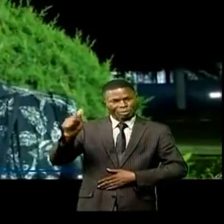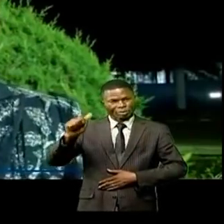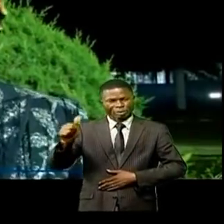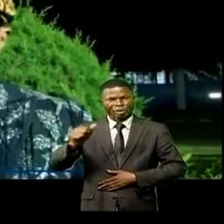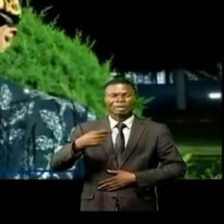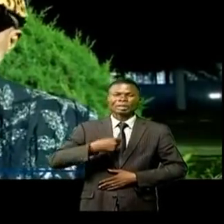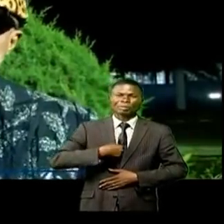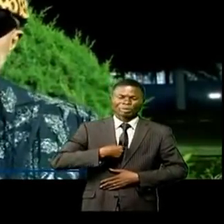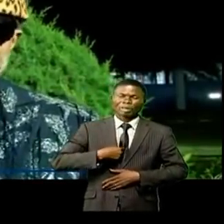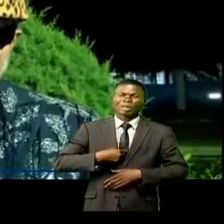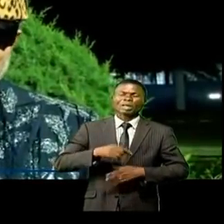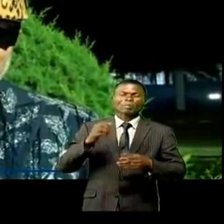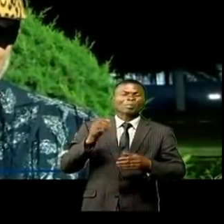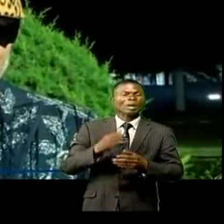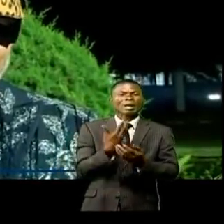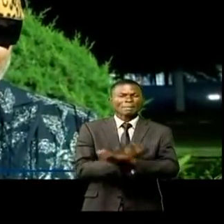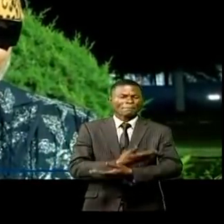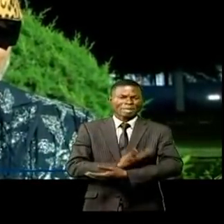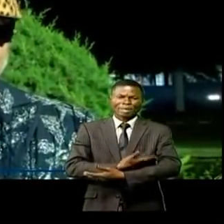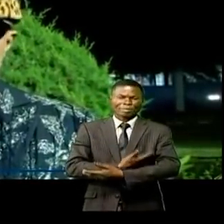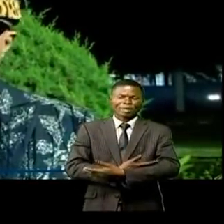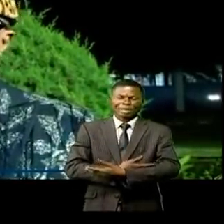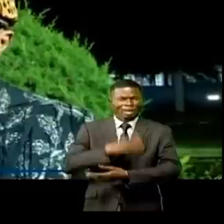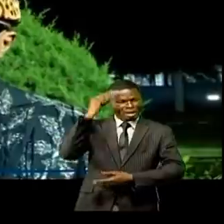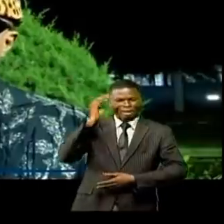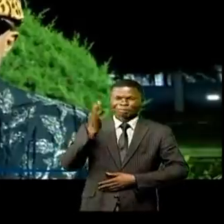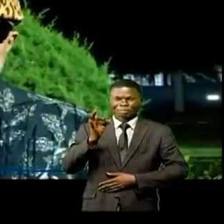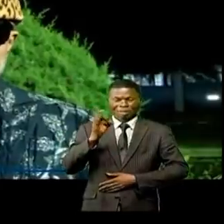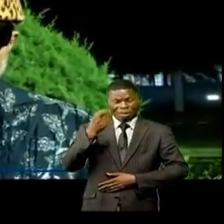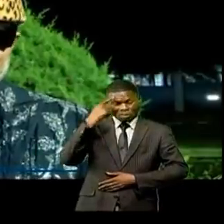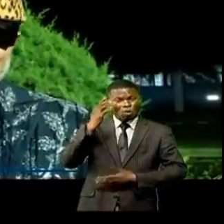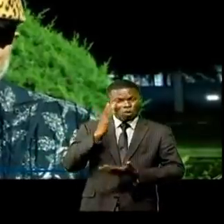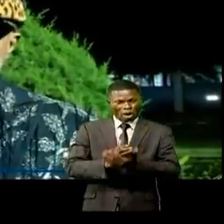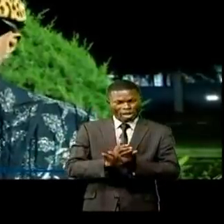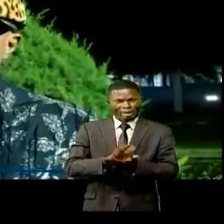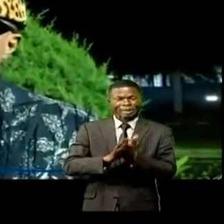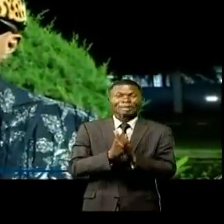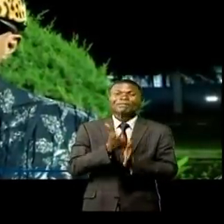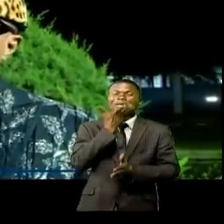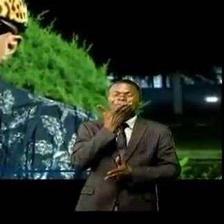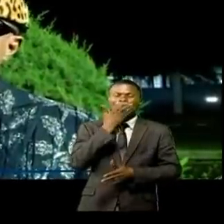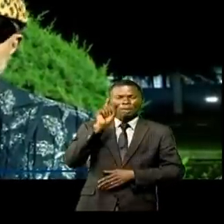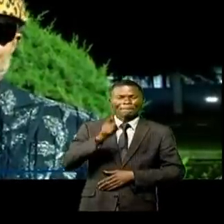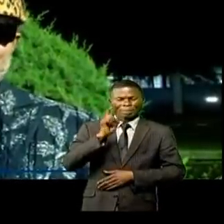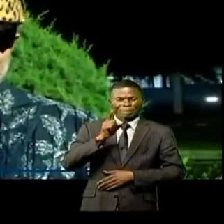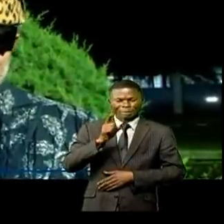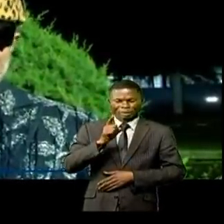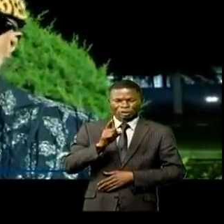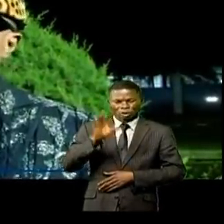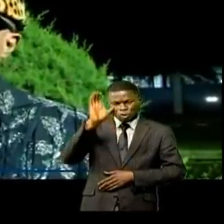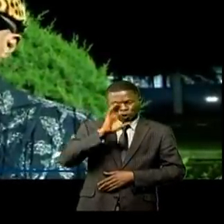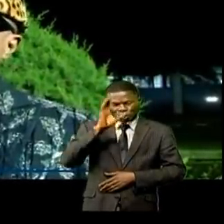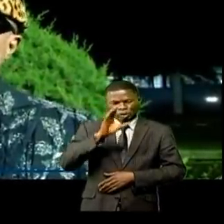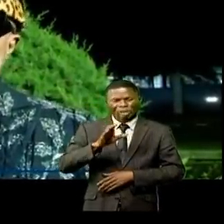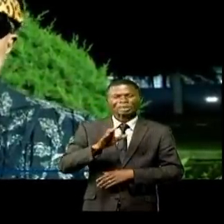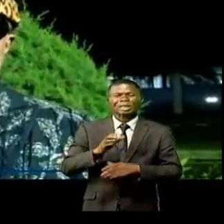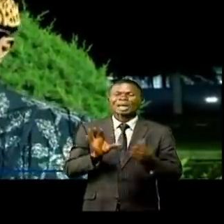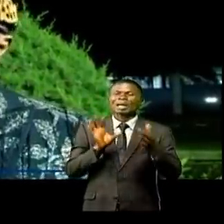idée, mais je suis un profane en la matière et pour cesser de l'être, je me ferai la